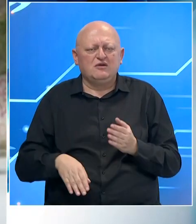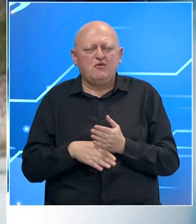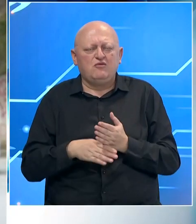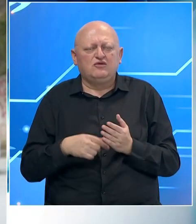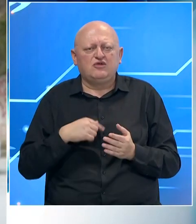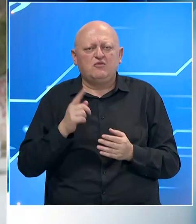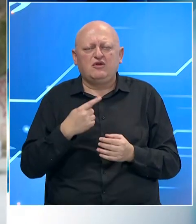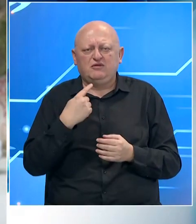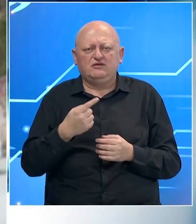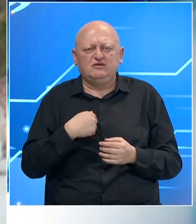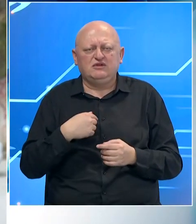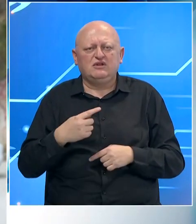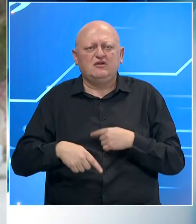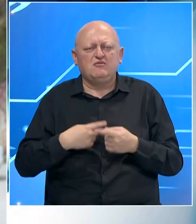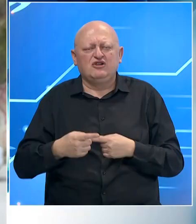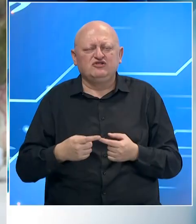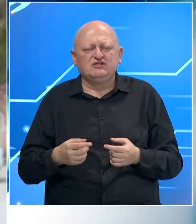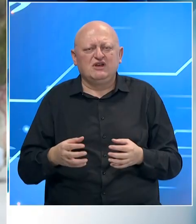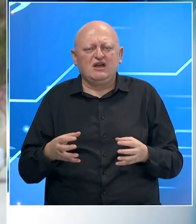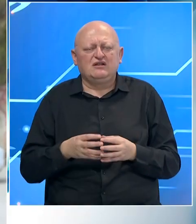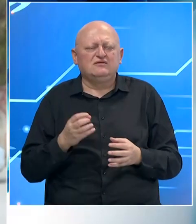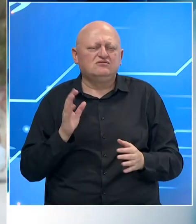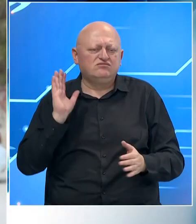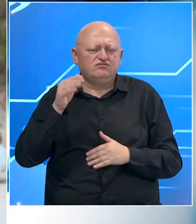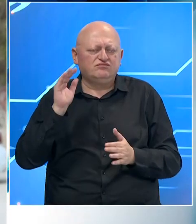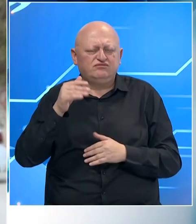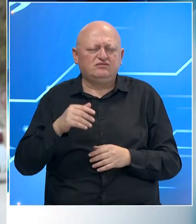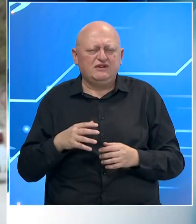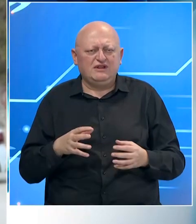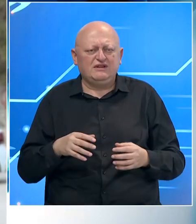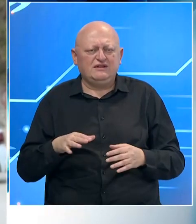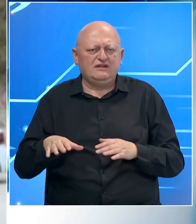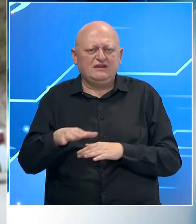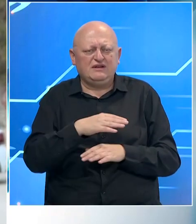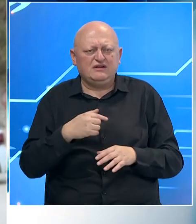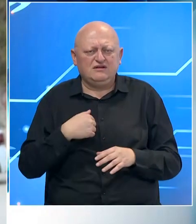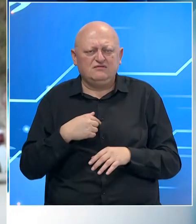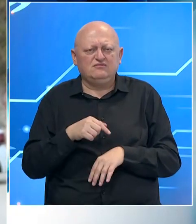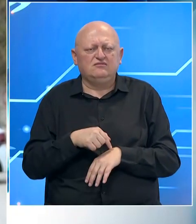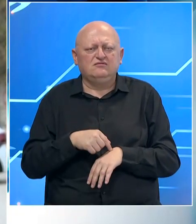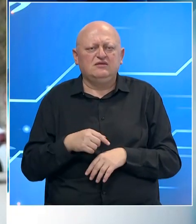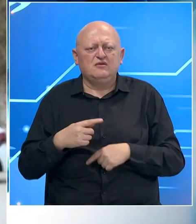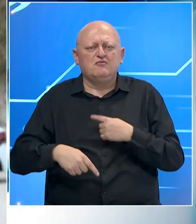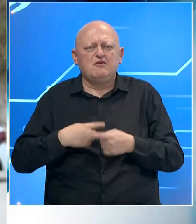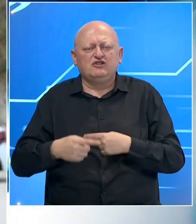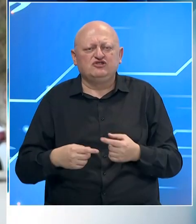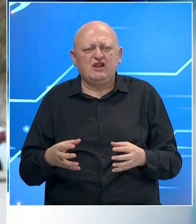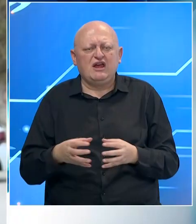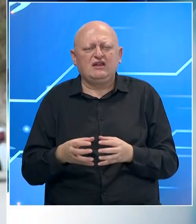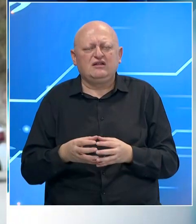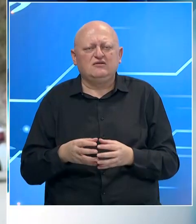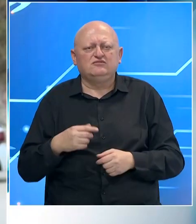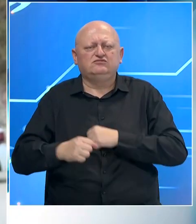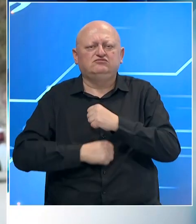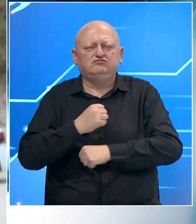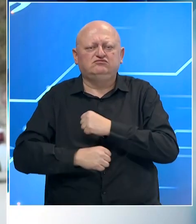Ono što moram napomenuti, naša mašinska ekipa je danonoćeno na terenu, evo, trenutno se nalazi i naše mašine i naša ekipa sa